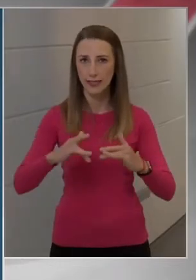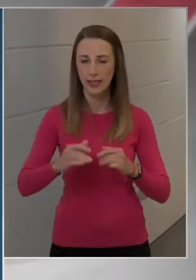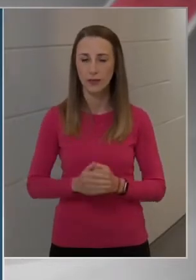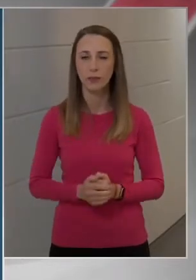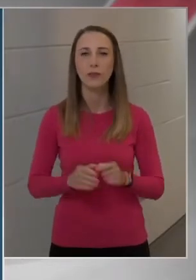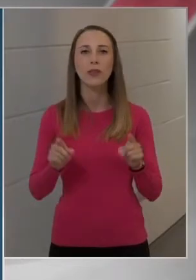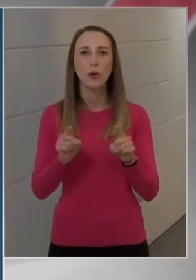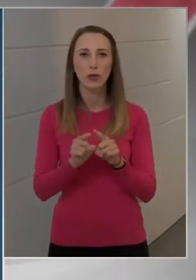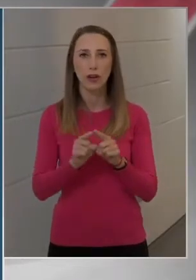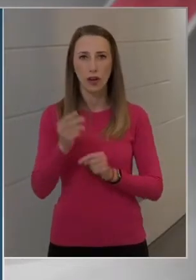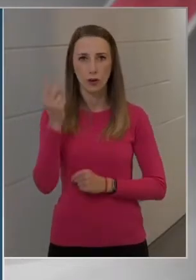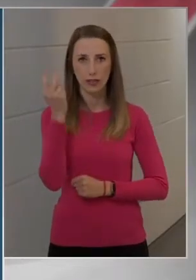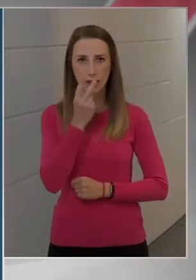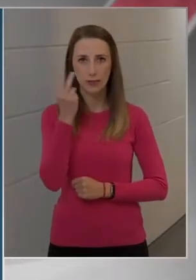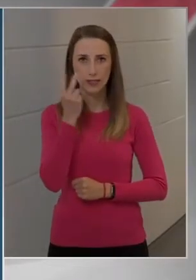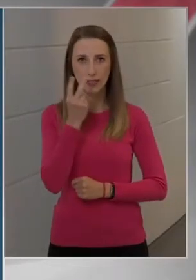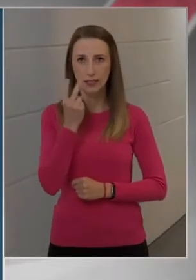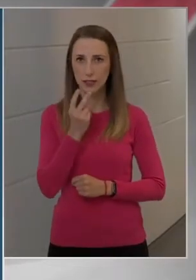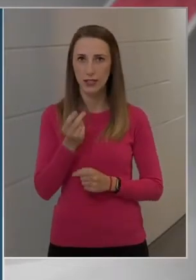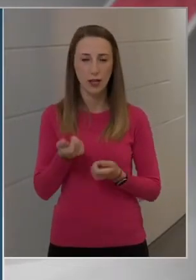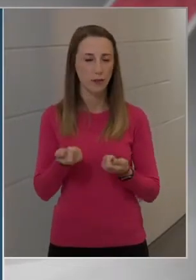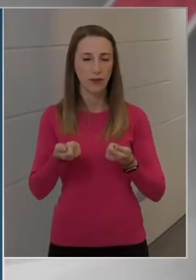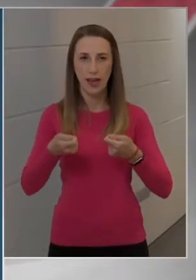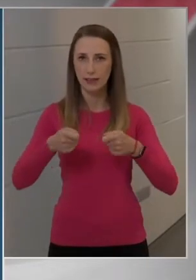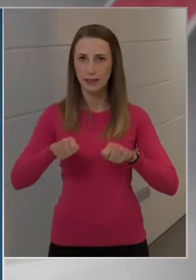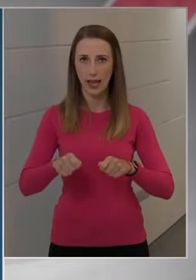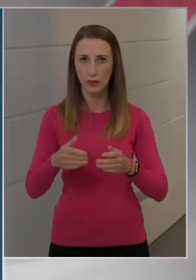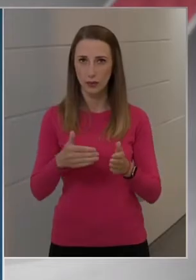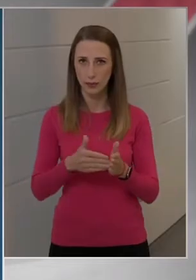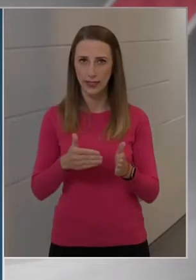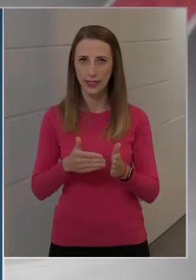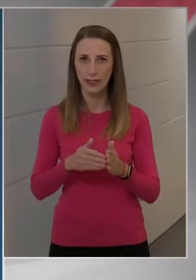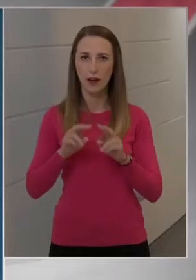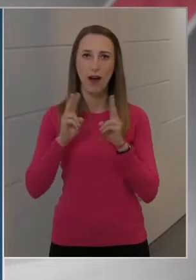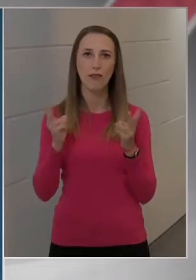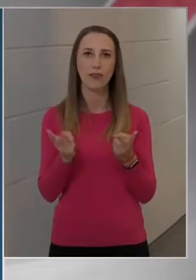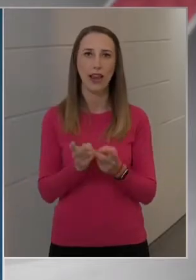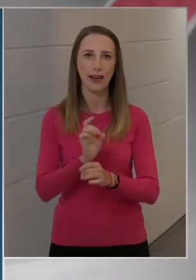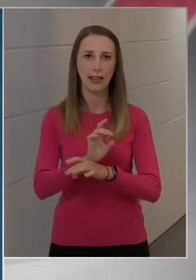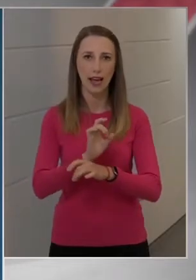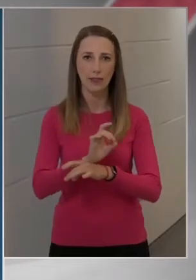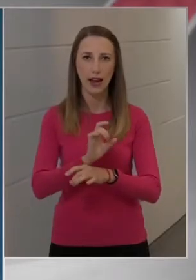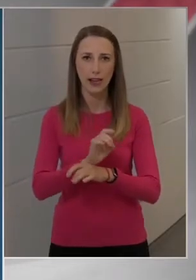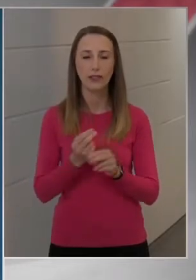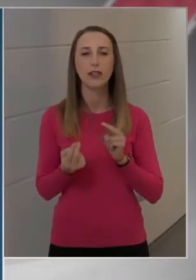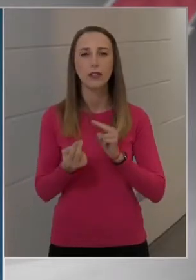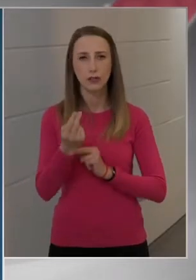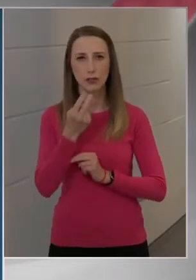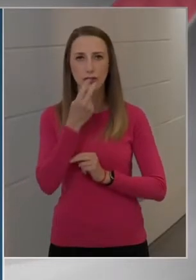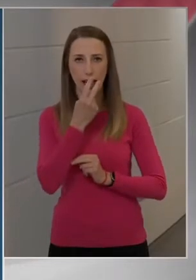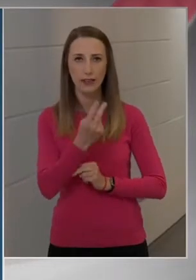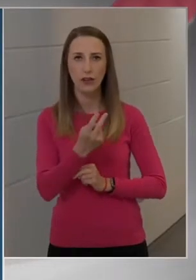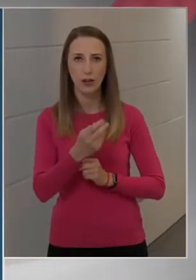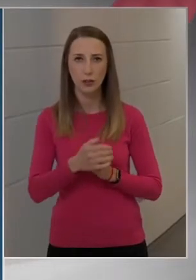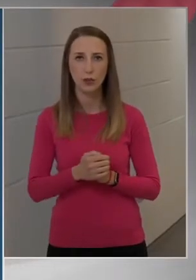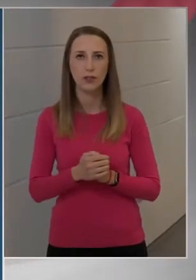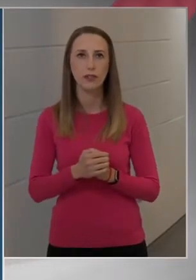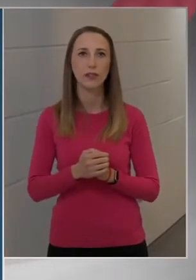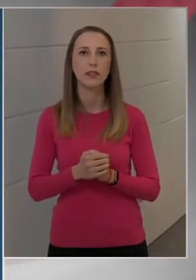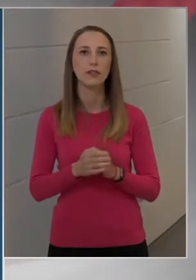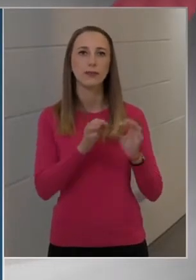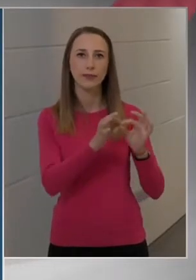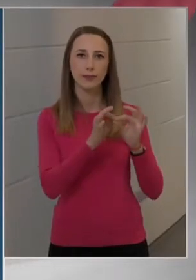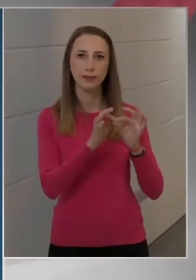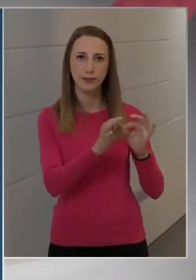természetesen nem zárult még le a világjárvány, sőt, láthatjuk azt, hogy a közvetlen